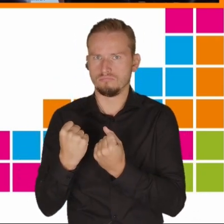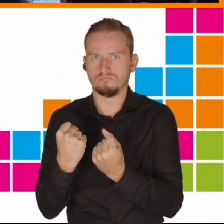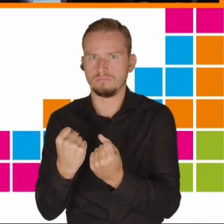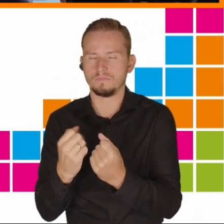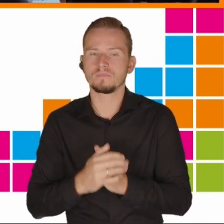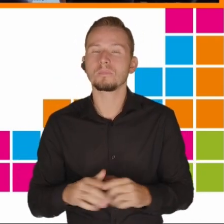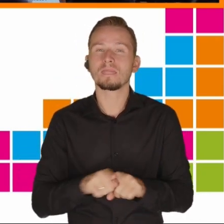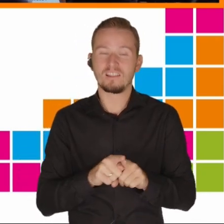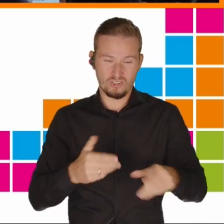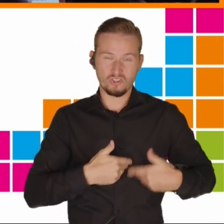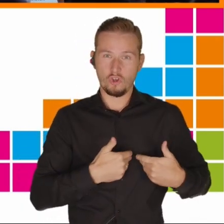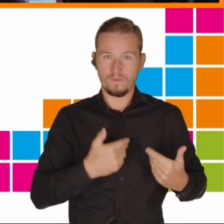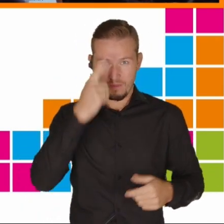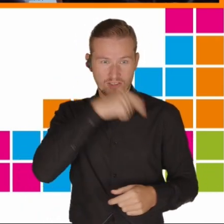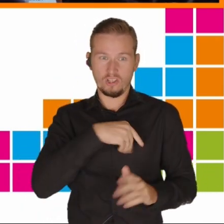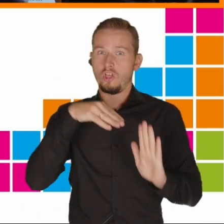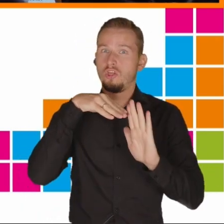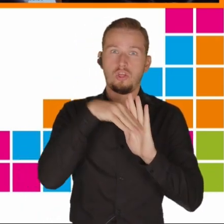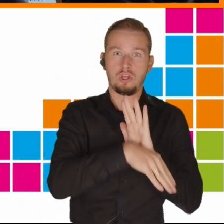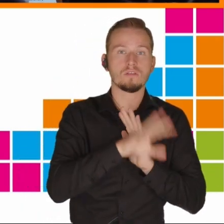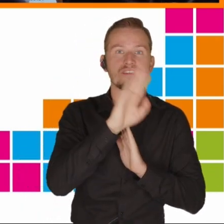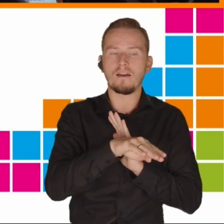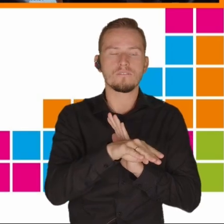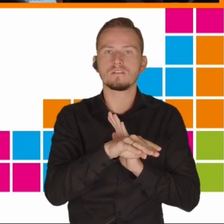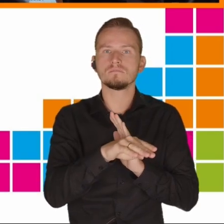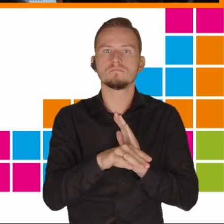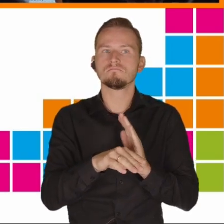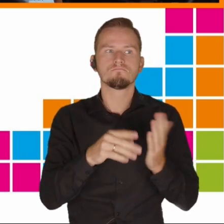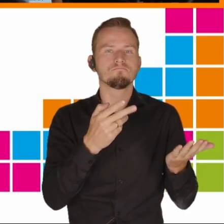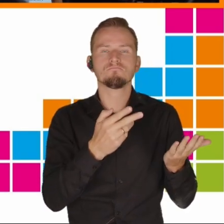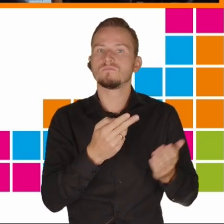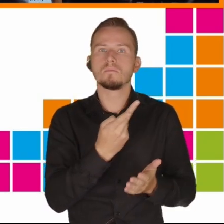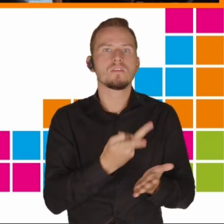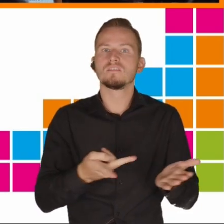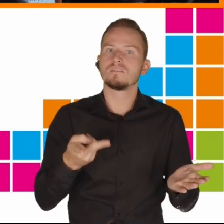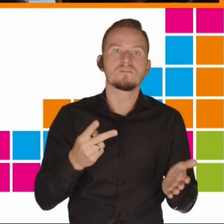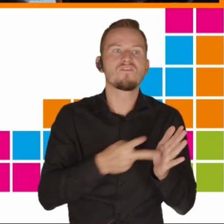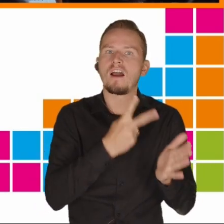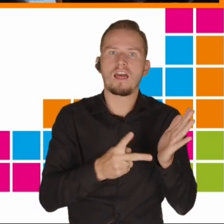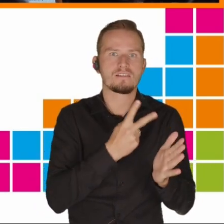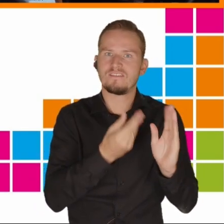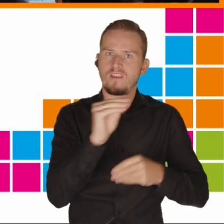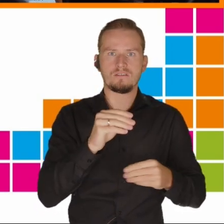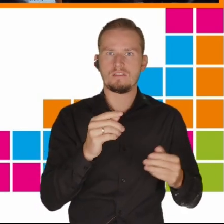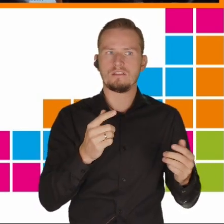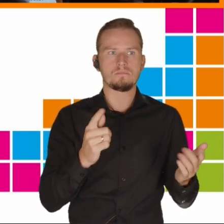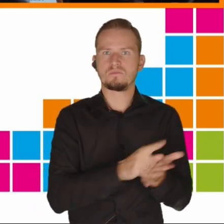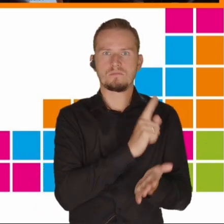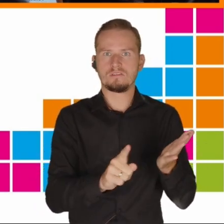psychicznego zwiększa ryzyko porzucenia szkoły nawet dwukrotnie. Widzimy zatem tutaj bardzo dużo